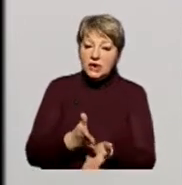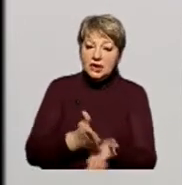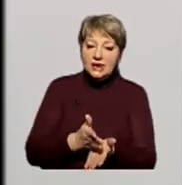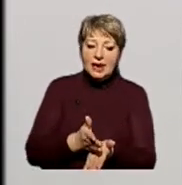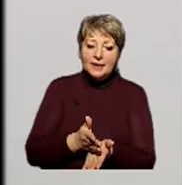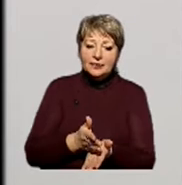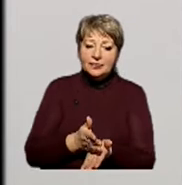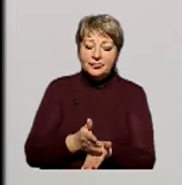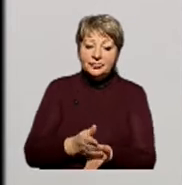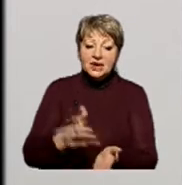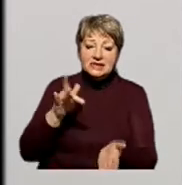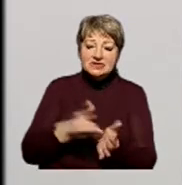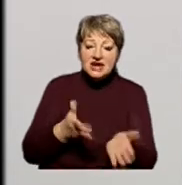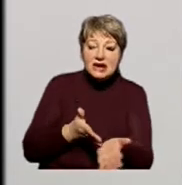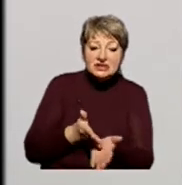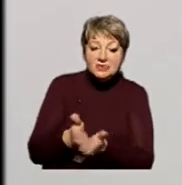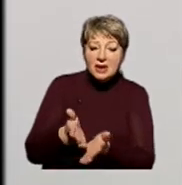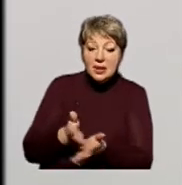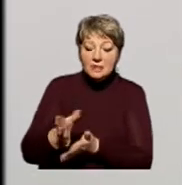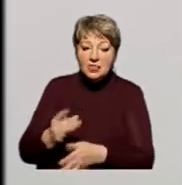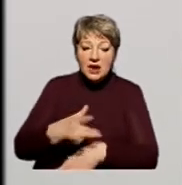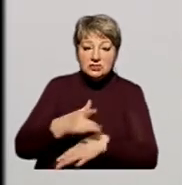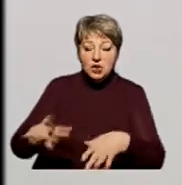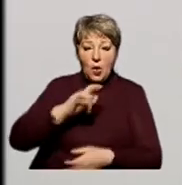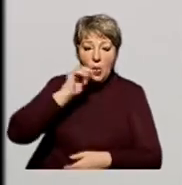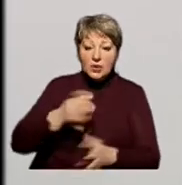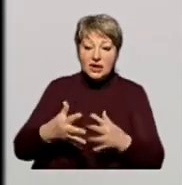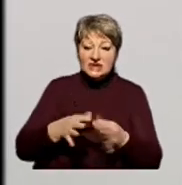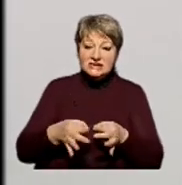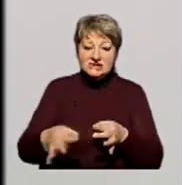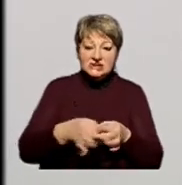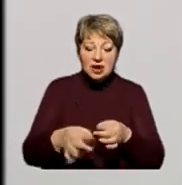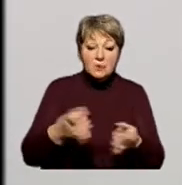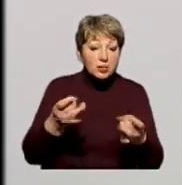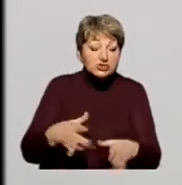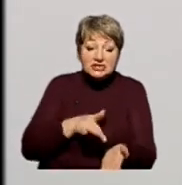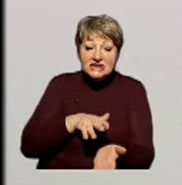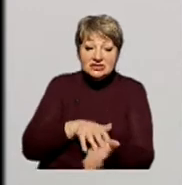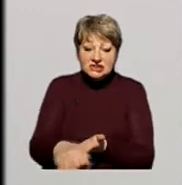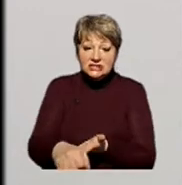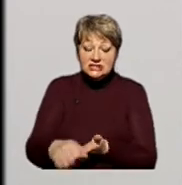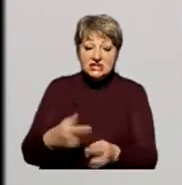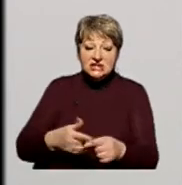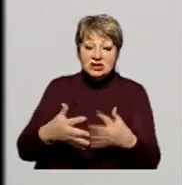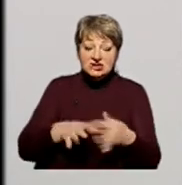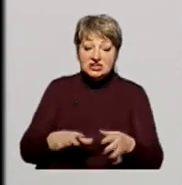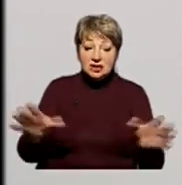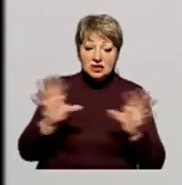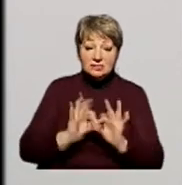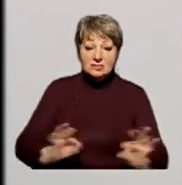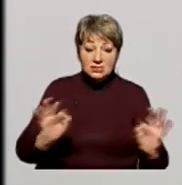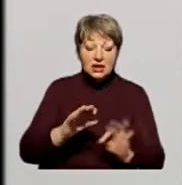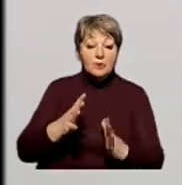цілеспрямована політика на знищення українського села просто знищується, села вимирають. Більш того,